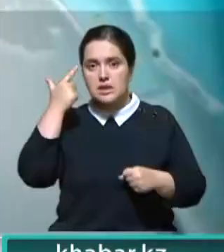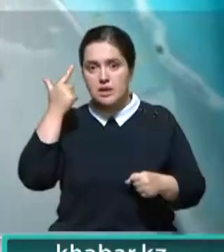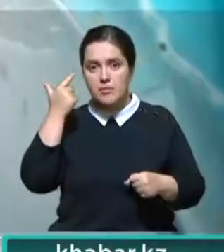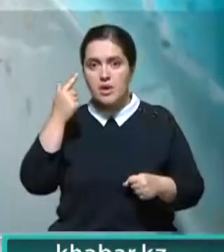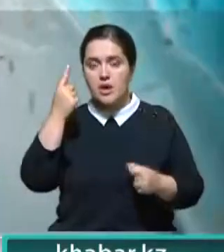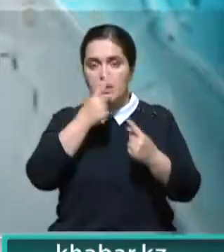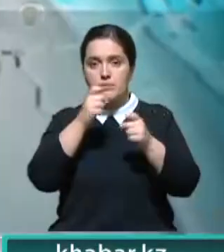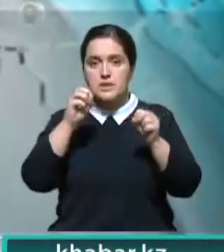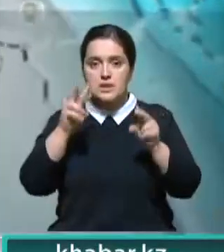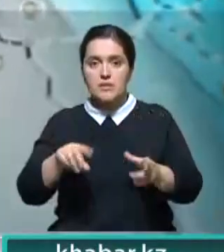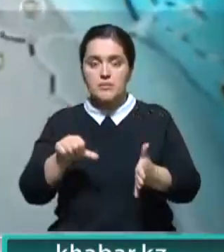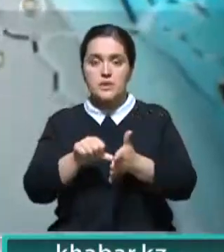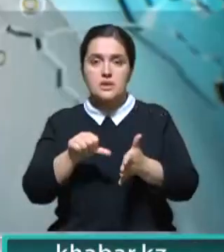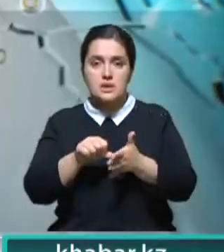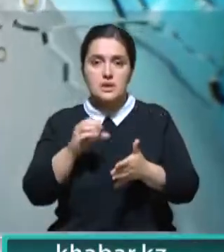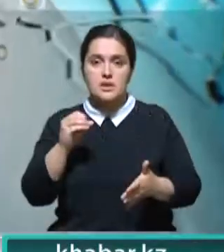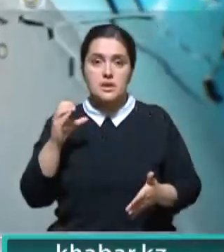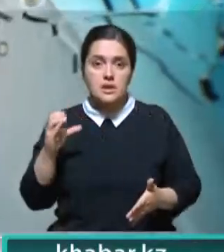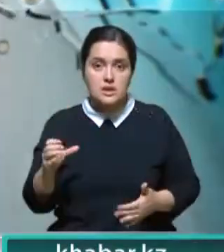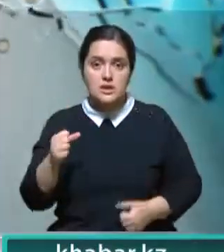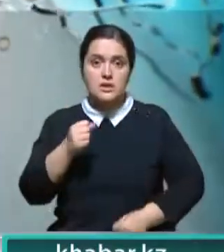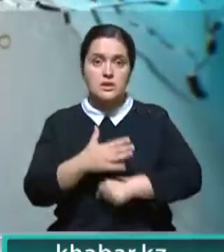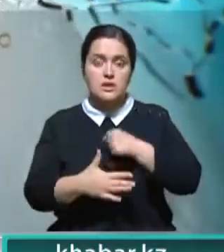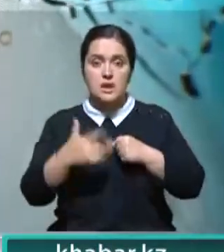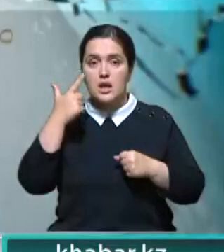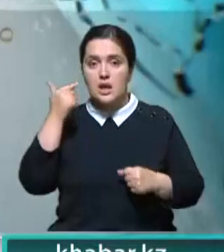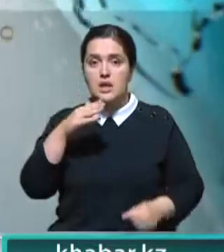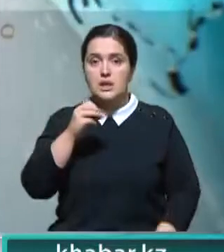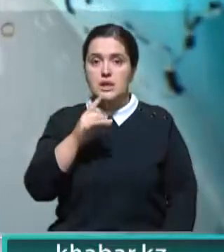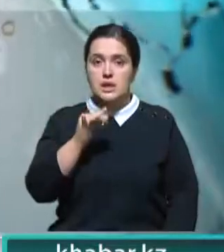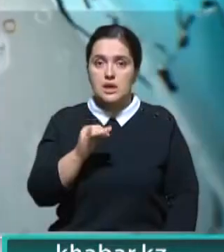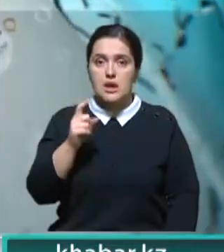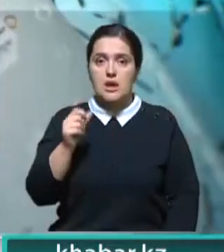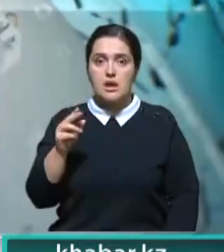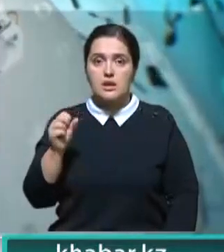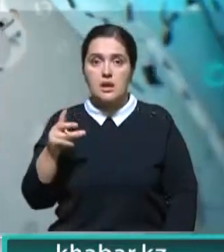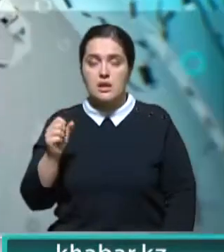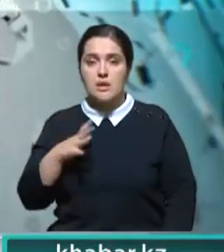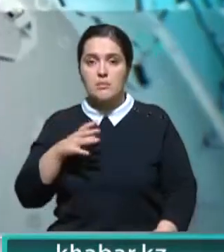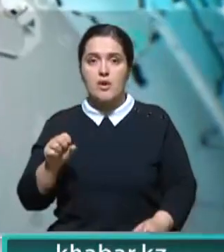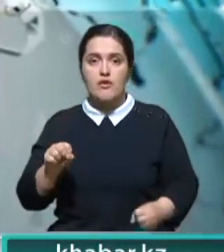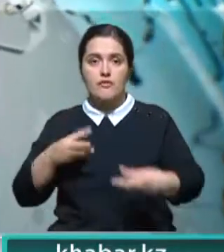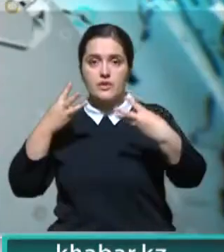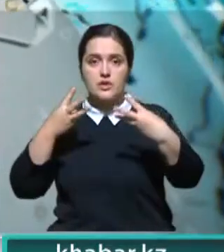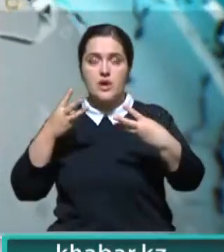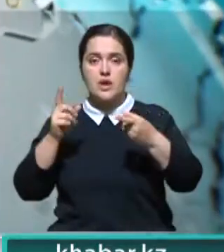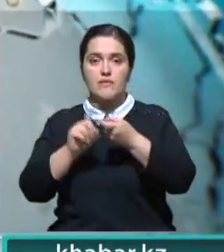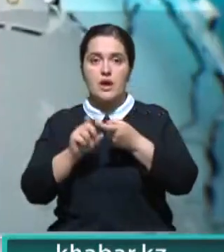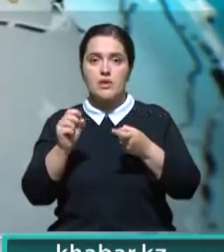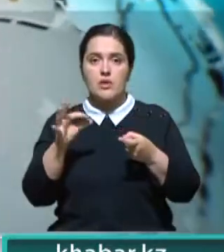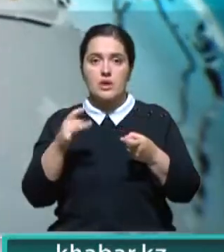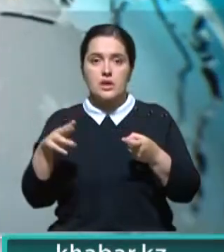-Азиатском регионе. Об этом заявила спецпредставитель ЕС по Центральной Азии Терри Хакла во время видеоконференц-связи с Аккордой.